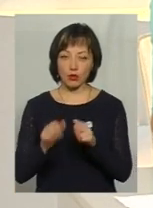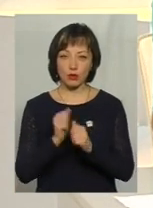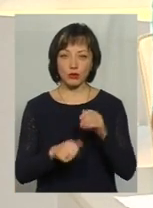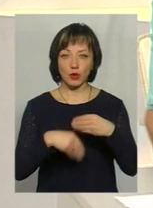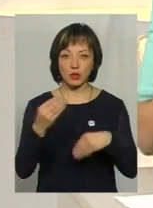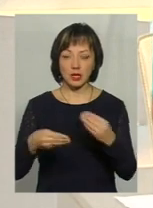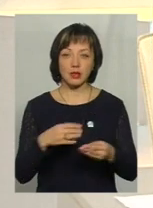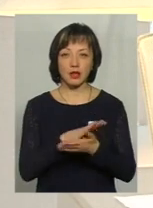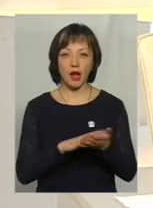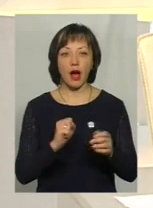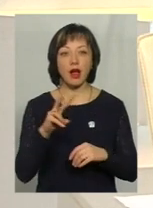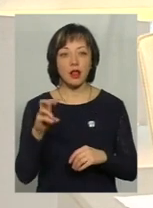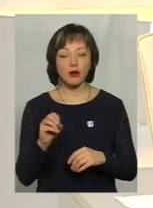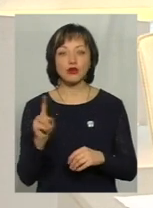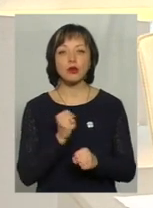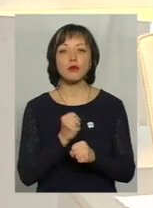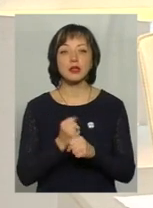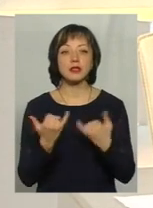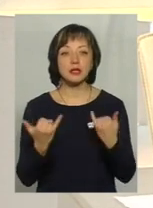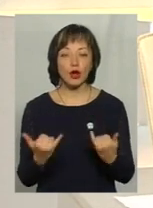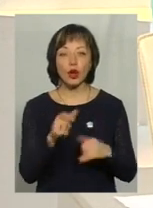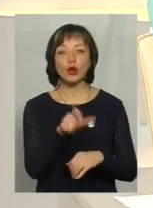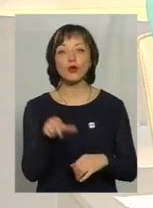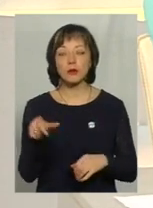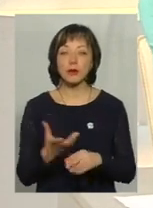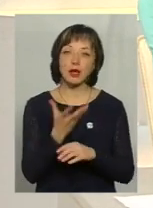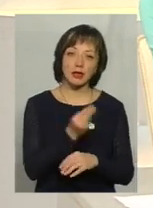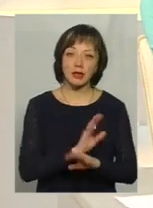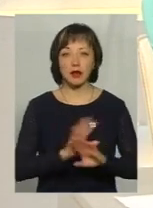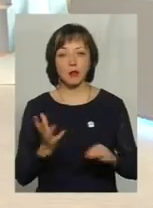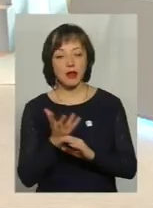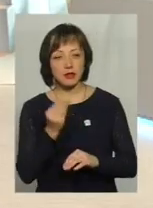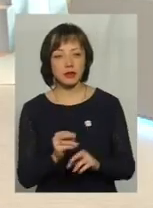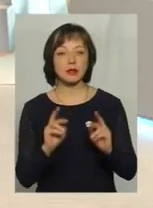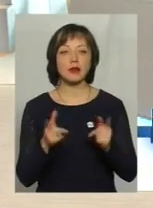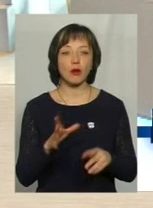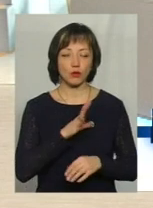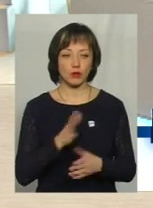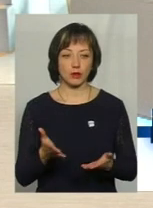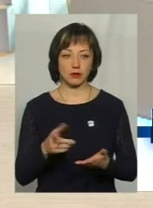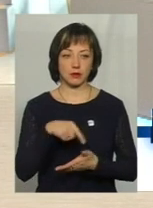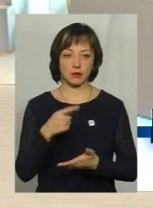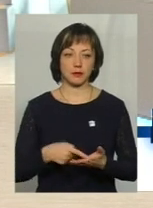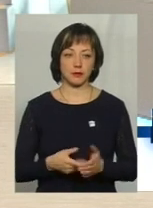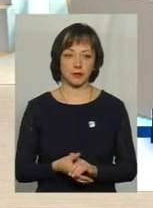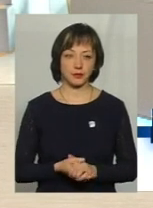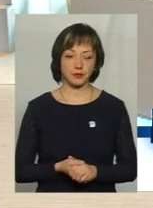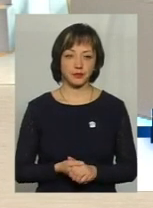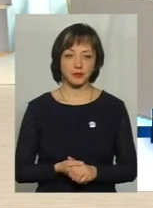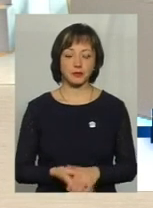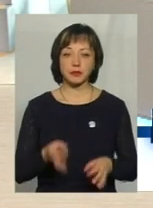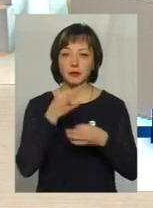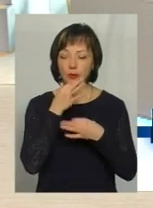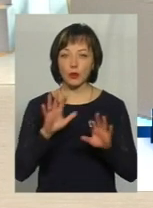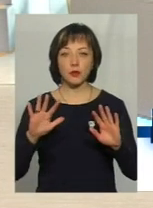роздати і так далі. Але, що робити зараз? Що робити людям? Платити, не платити? Як бути? Ну, дивіться, в будь-якому